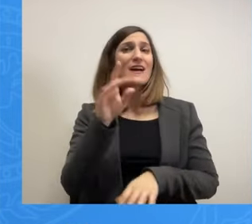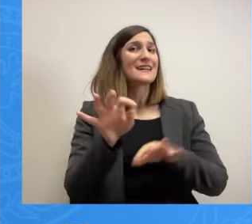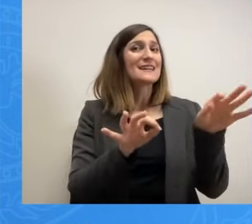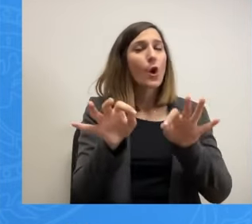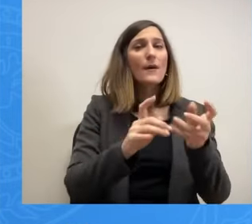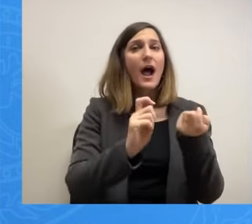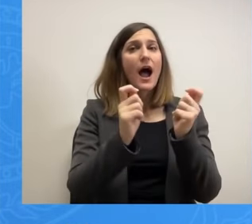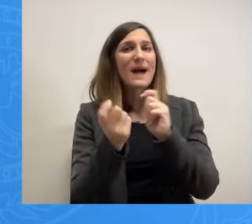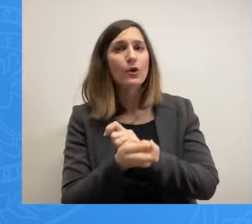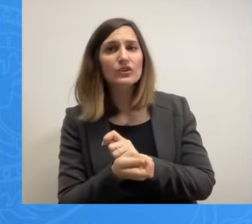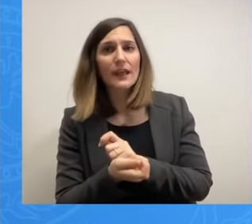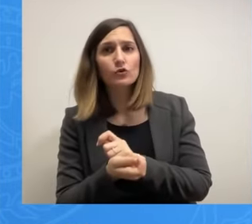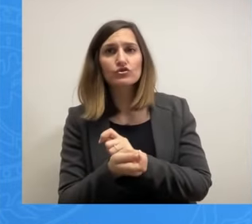εκτελεστούν εντός του 24.